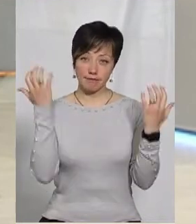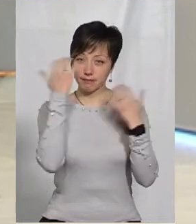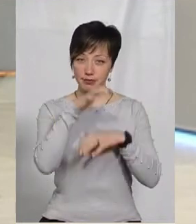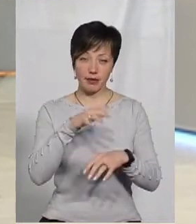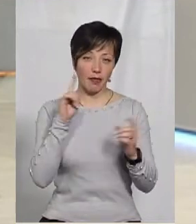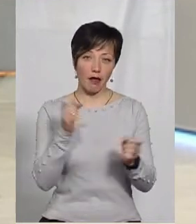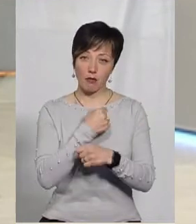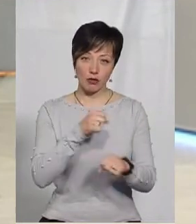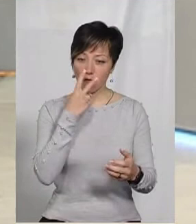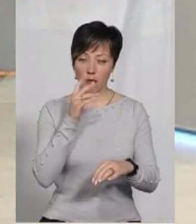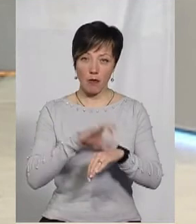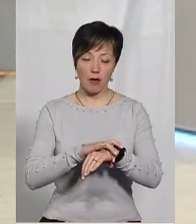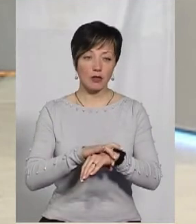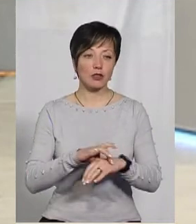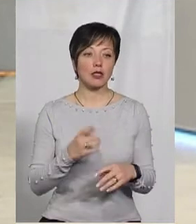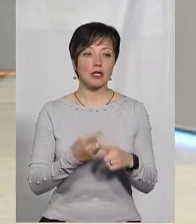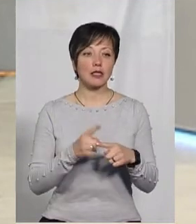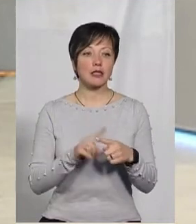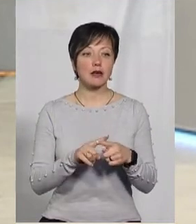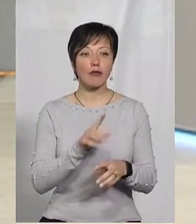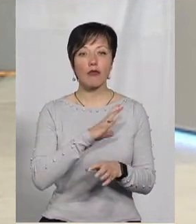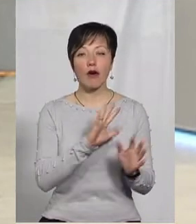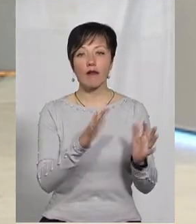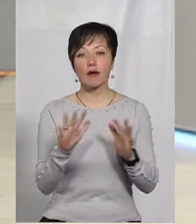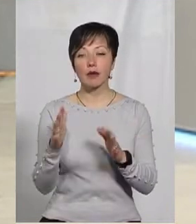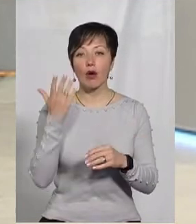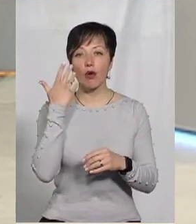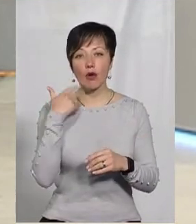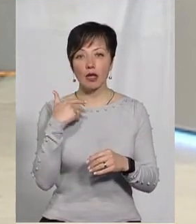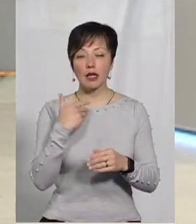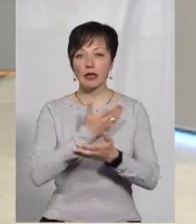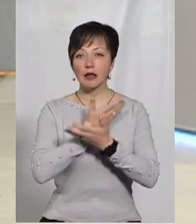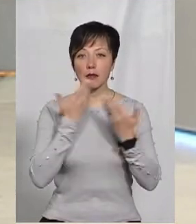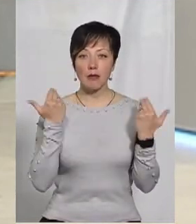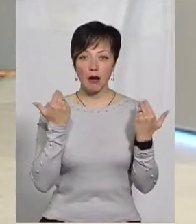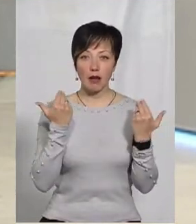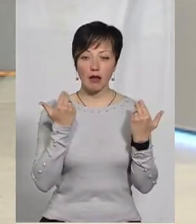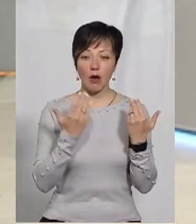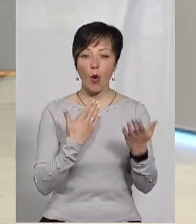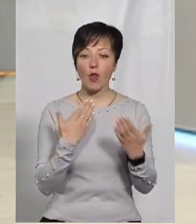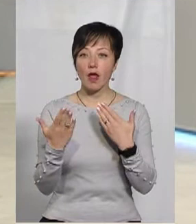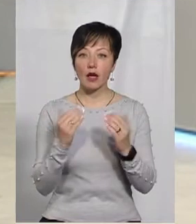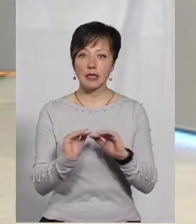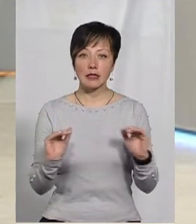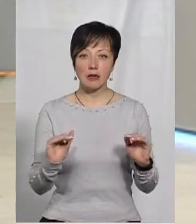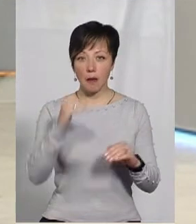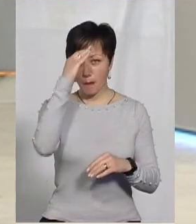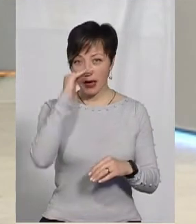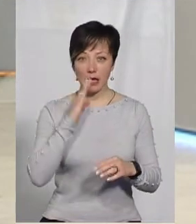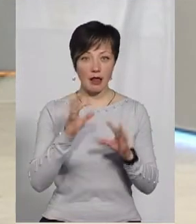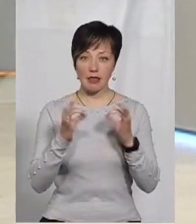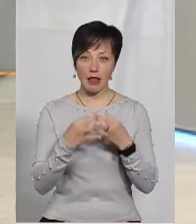неможливо побачити. Особливо це буває в тих випадках, коли немає прямого контакту з дітьми і батьки не